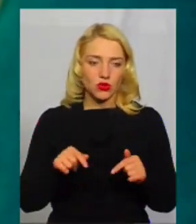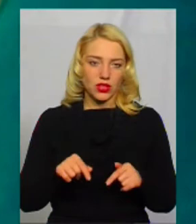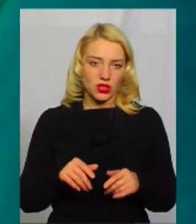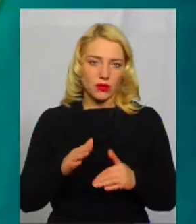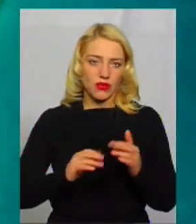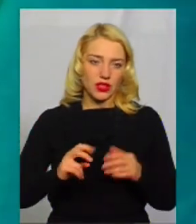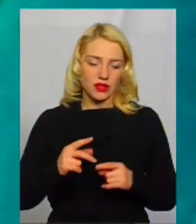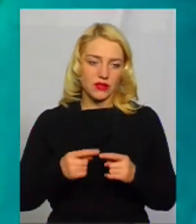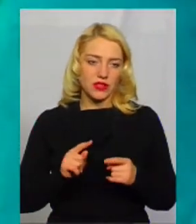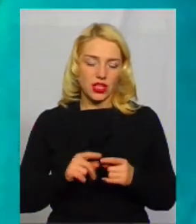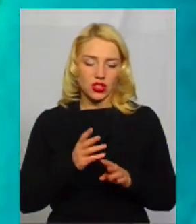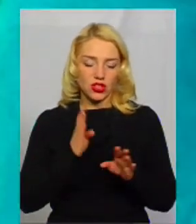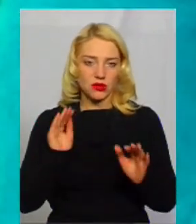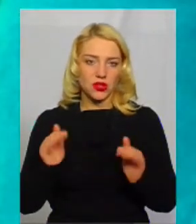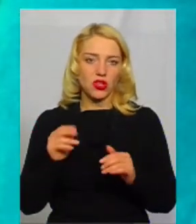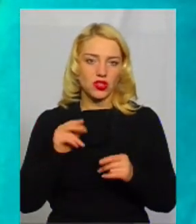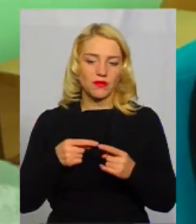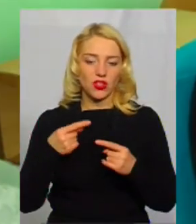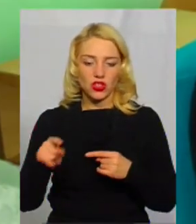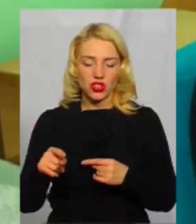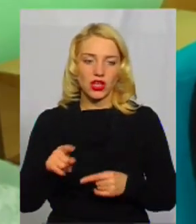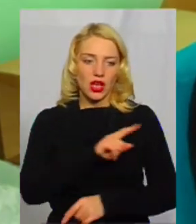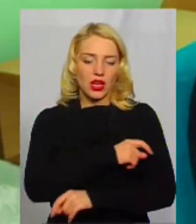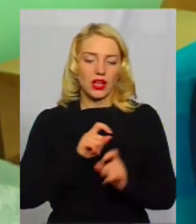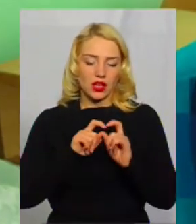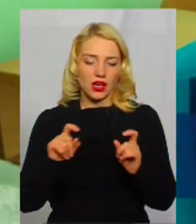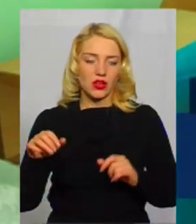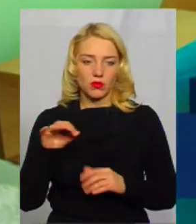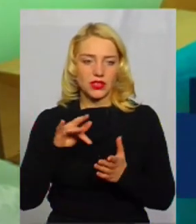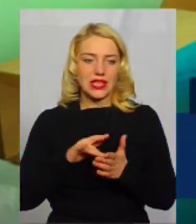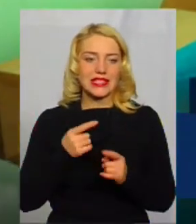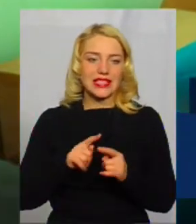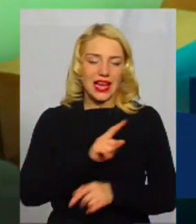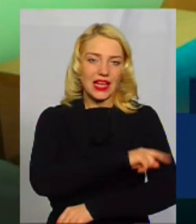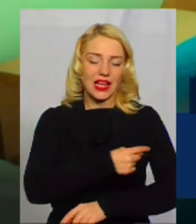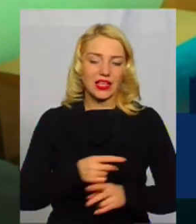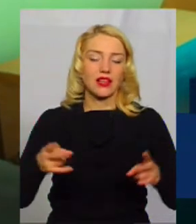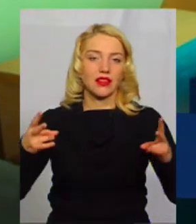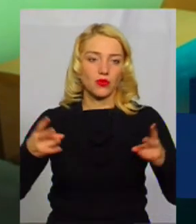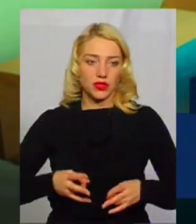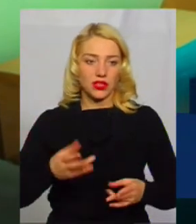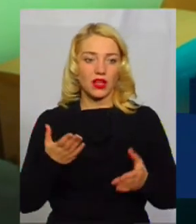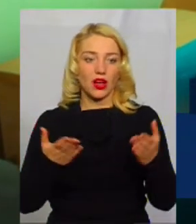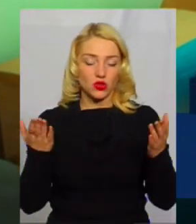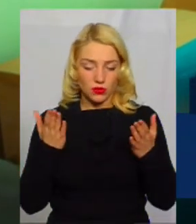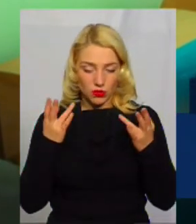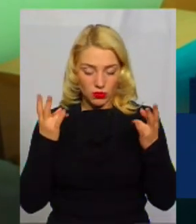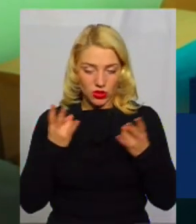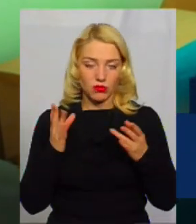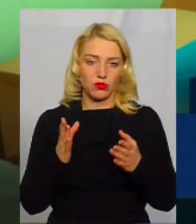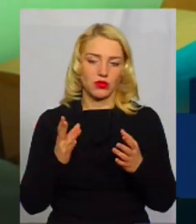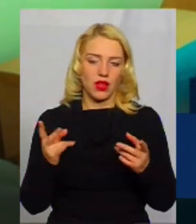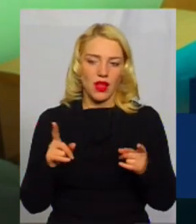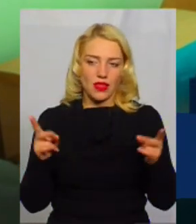черги на прийом менші, ніж у інших лікарнях обласного центру. Ця лікарня необхідна і якщо буде така необхідність, що будуть об